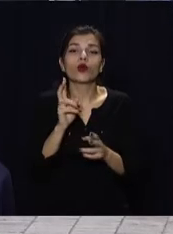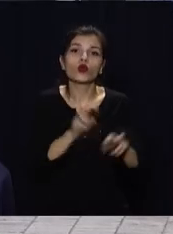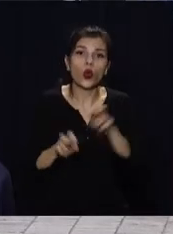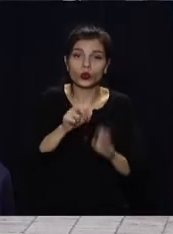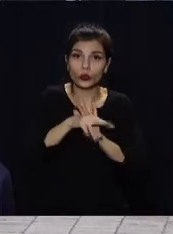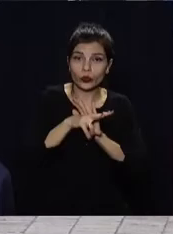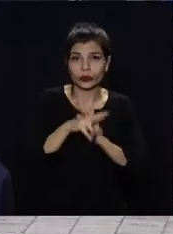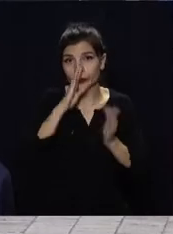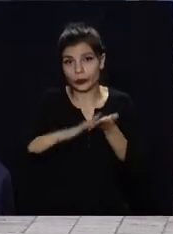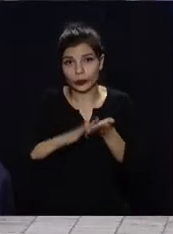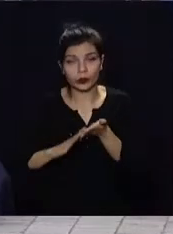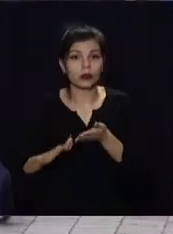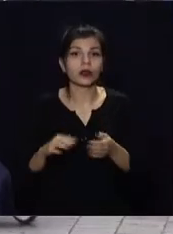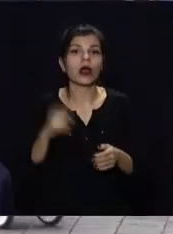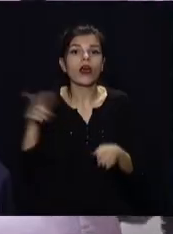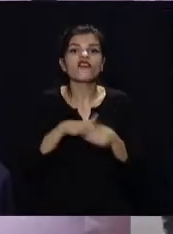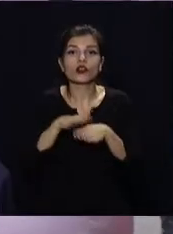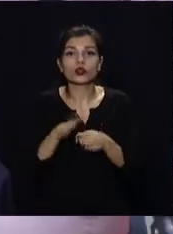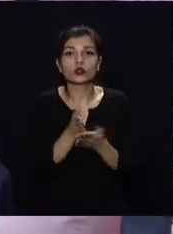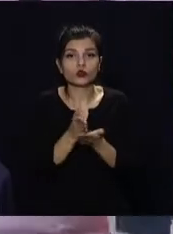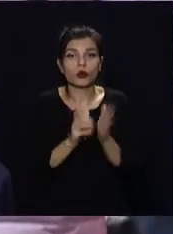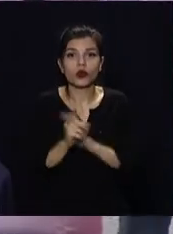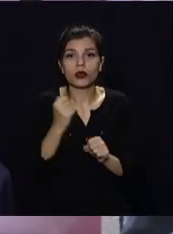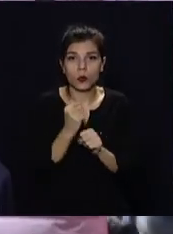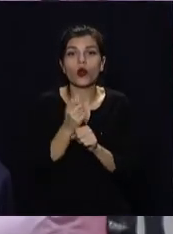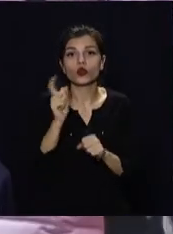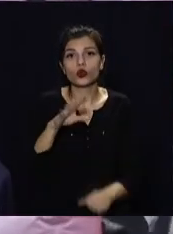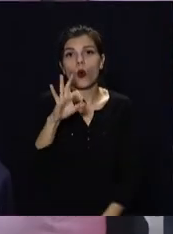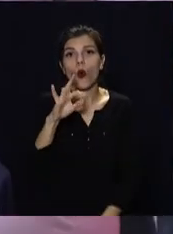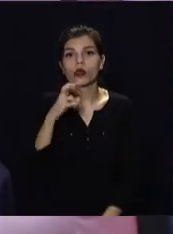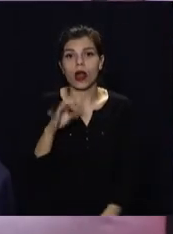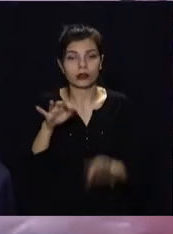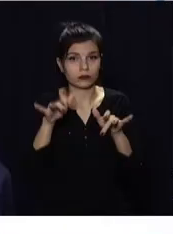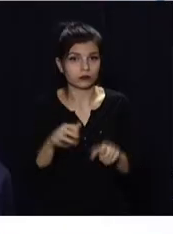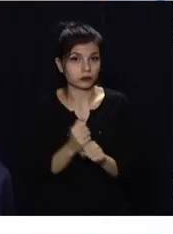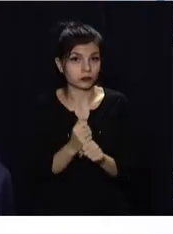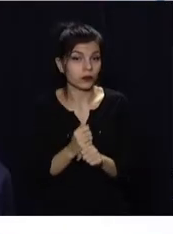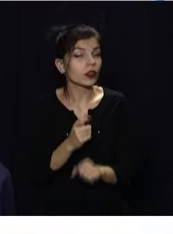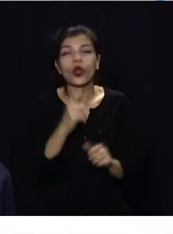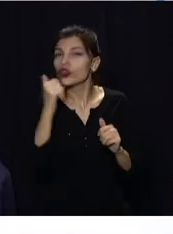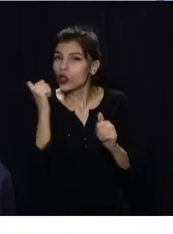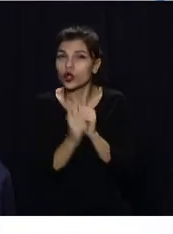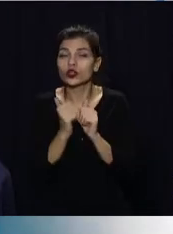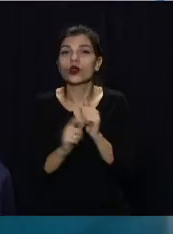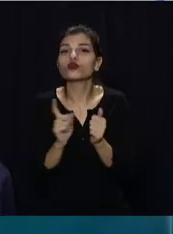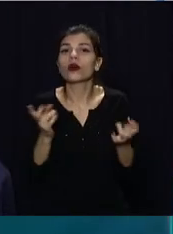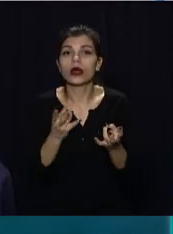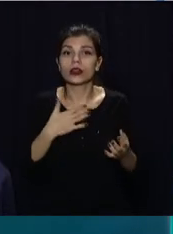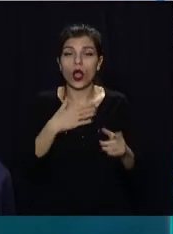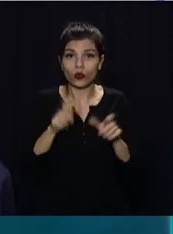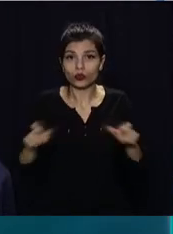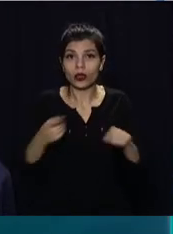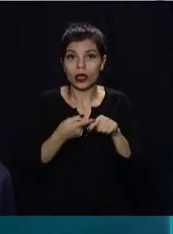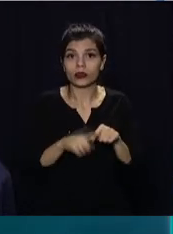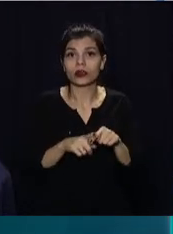перебуває в розшуку. Через карантин виконавча служба області почала працювати і в онлайн-режимі. Найсістіше то, що треба